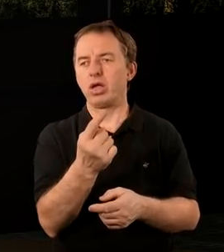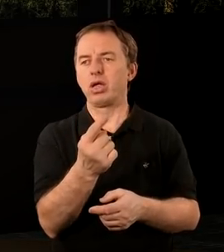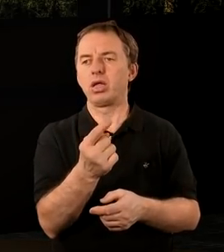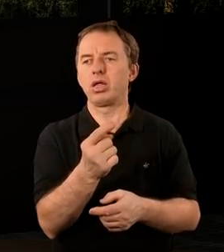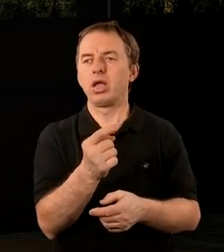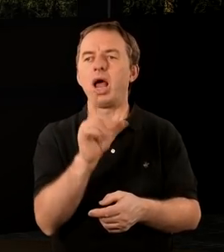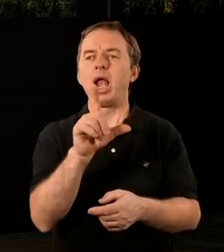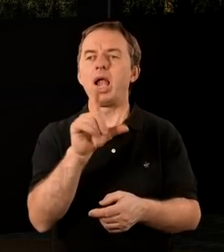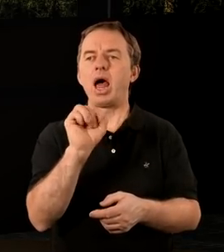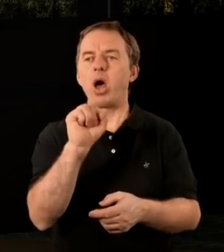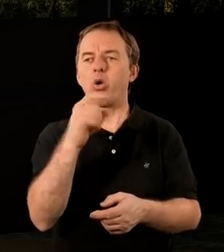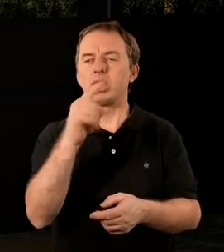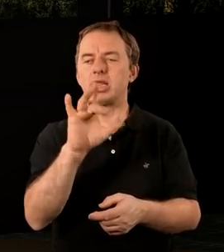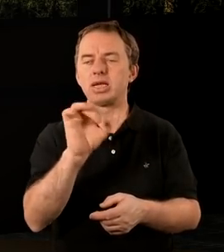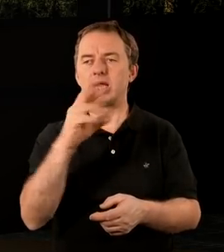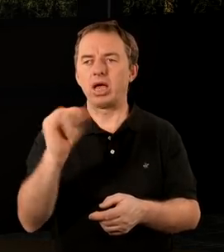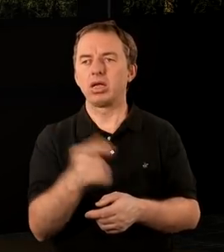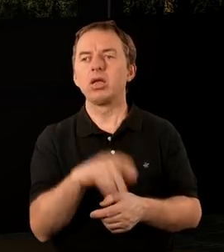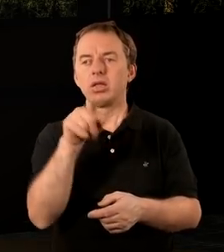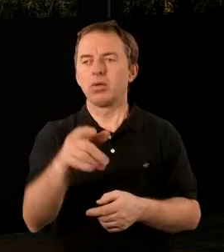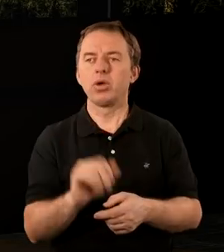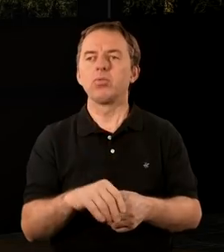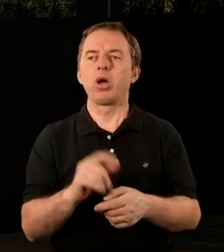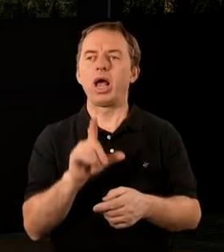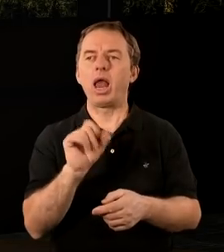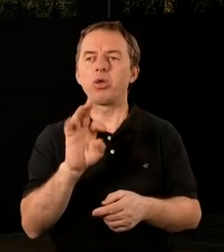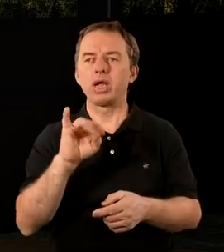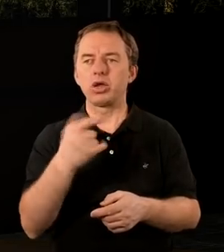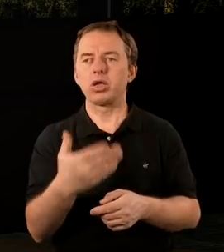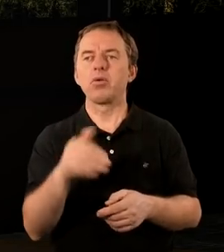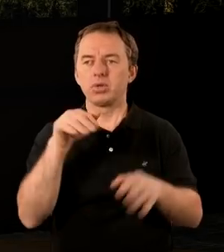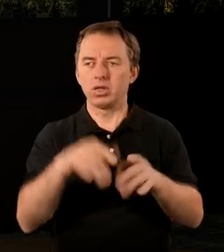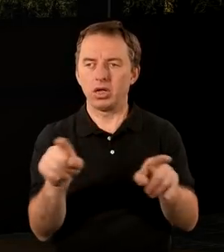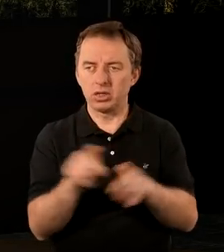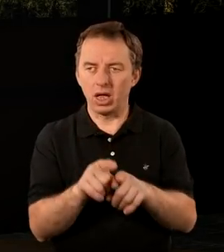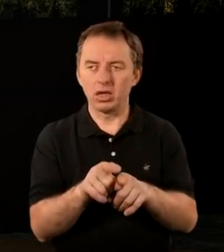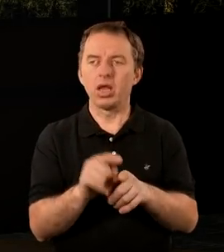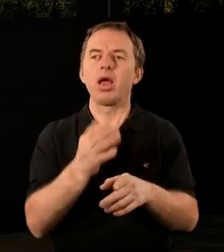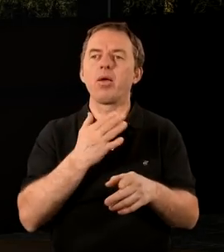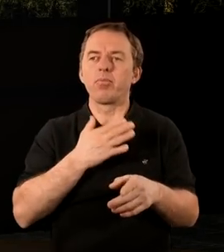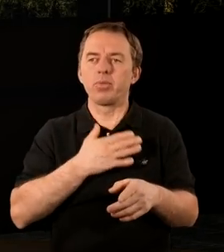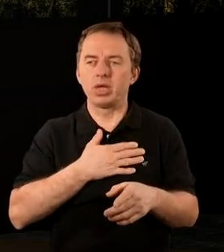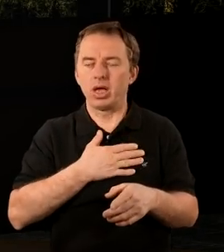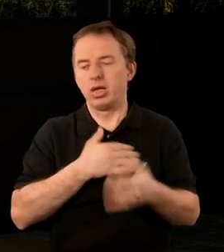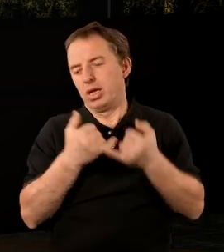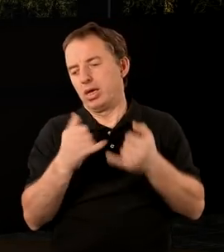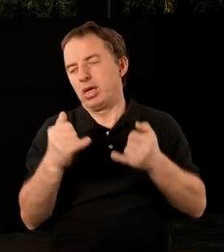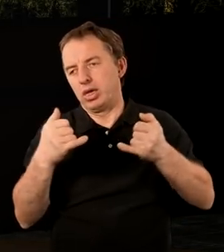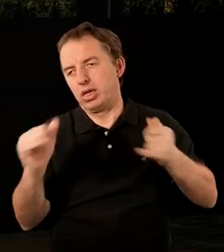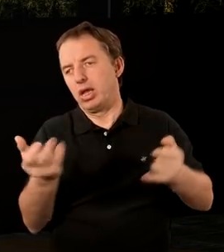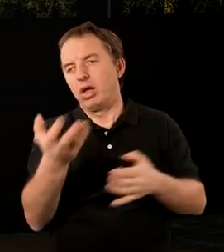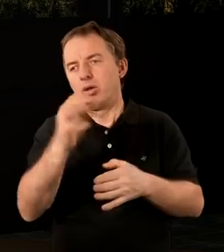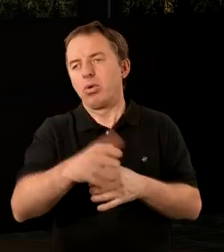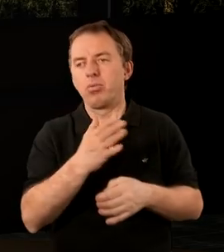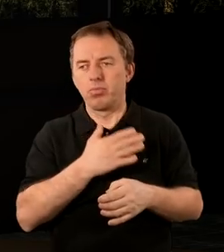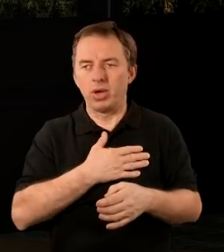w tym zborze w Laodycei można być tym typowym Laodycejczykiem, ale też mieć cechy tego innego zboru.